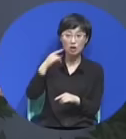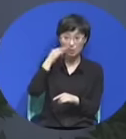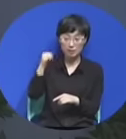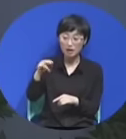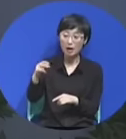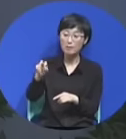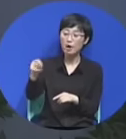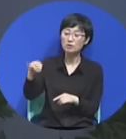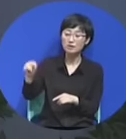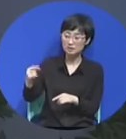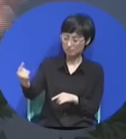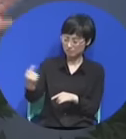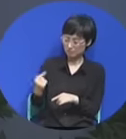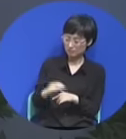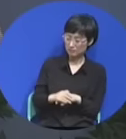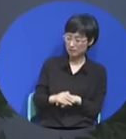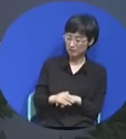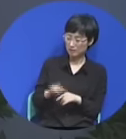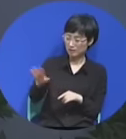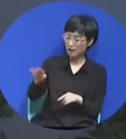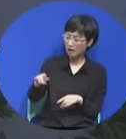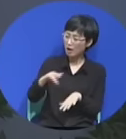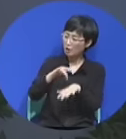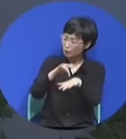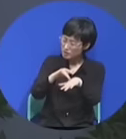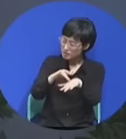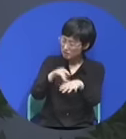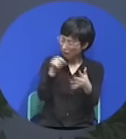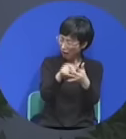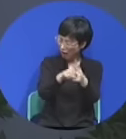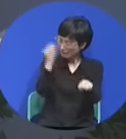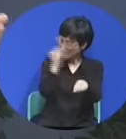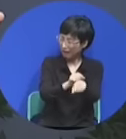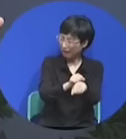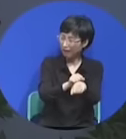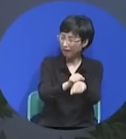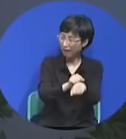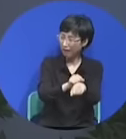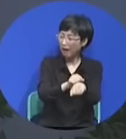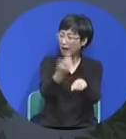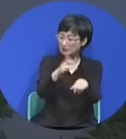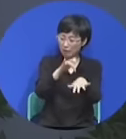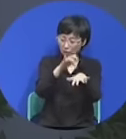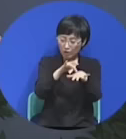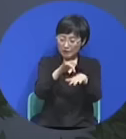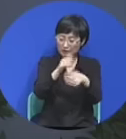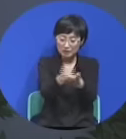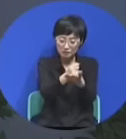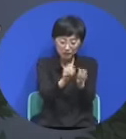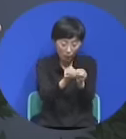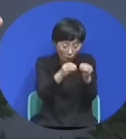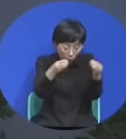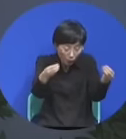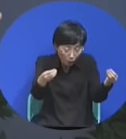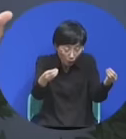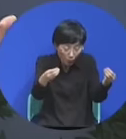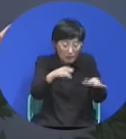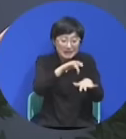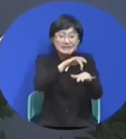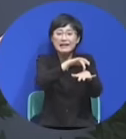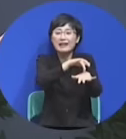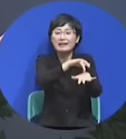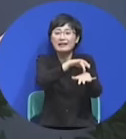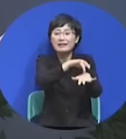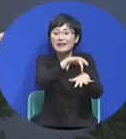근데 그 귀신을 잡고 있는 뭐냐 사단이 잡고 있다 결국 사단은 거짓말쟁이 거짓말하는 아비로 성경